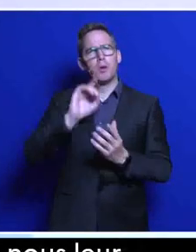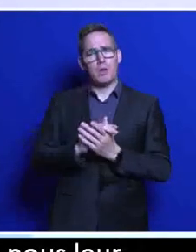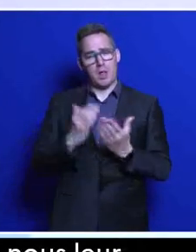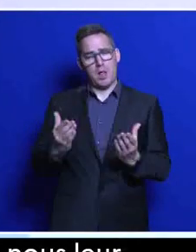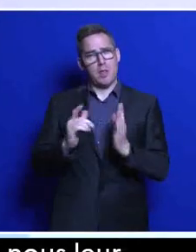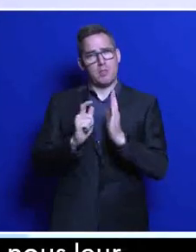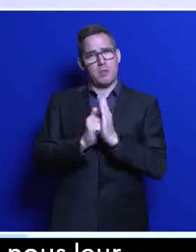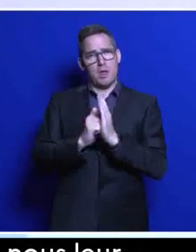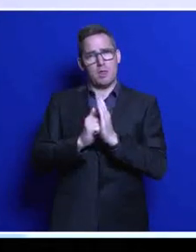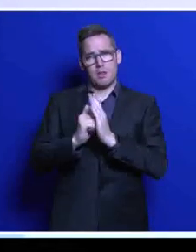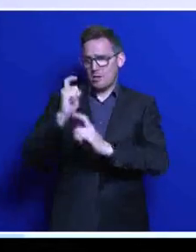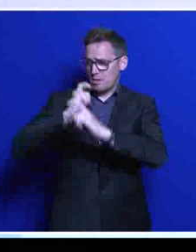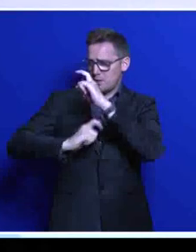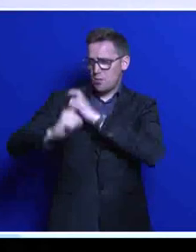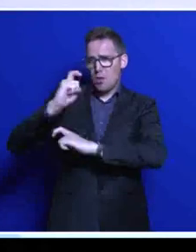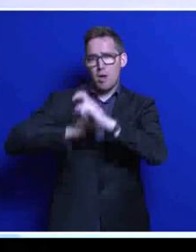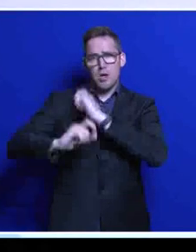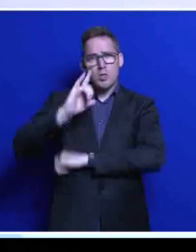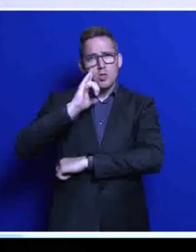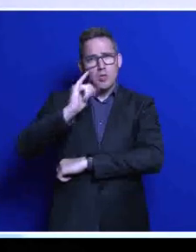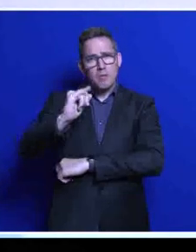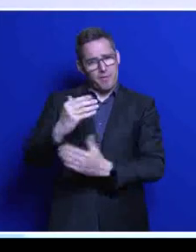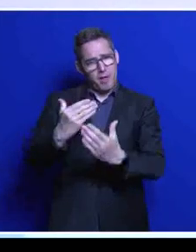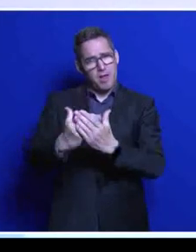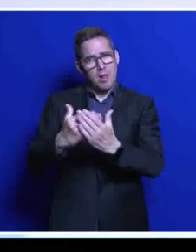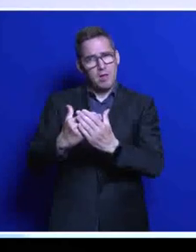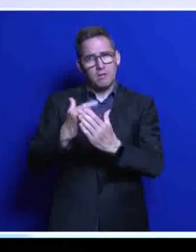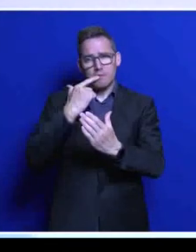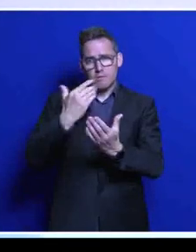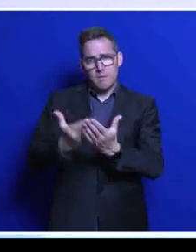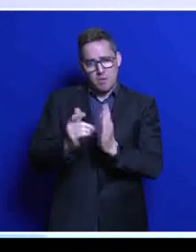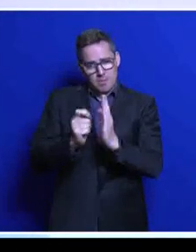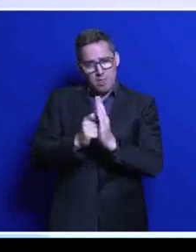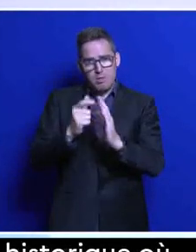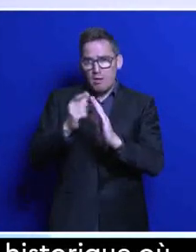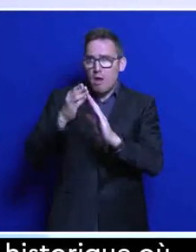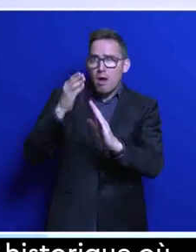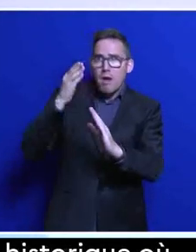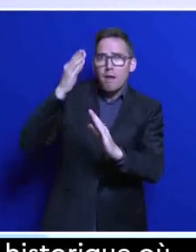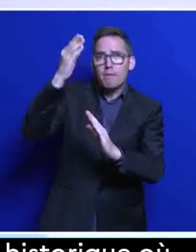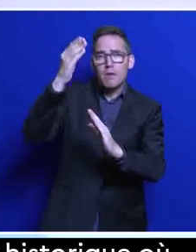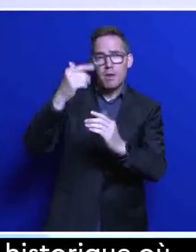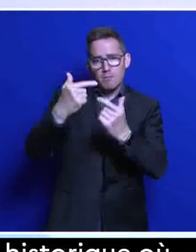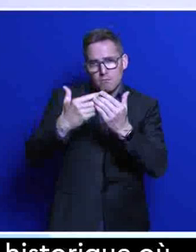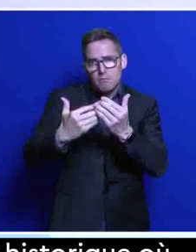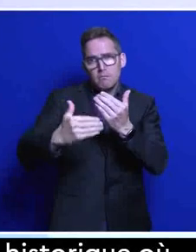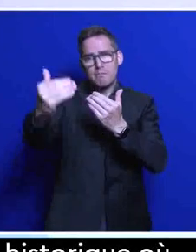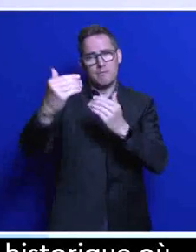'enthousiasmant d'être aux responsabilités à un moment où se joue l'avenir de la planète pour les décennies à venir.